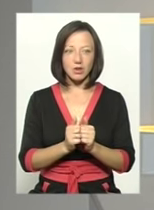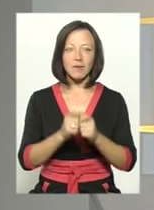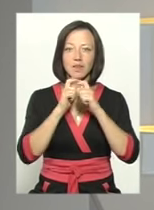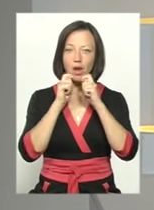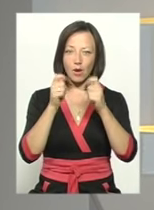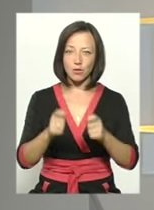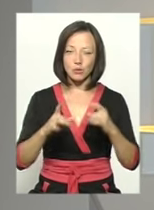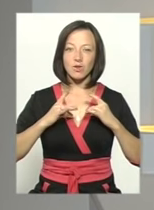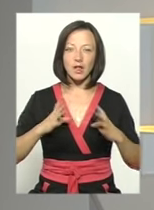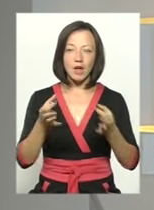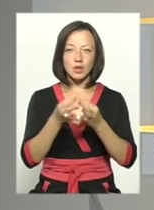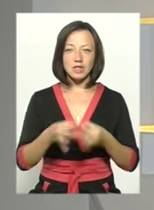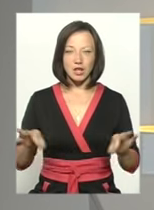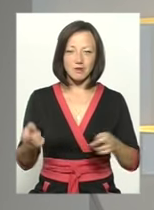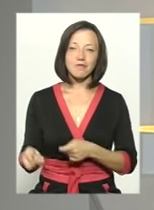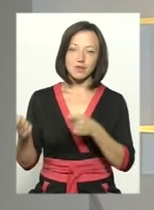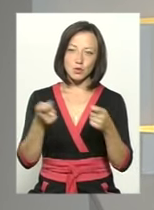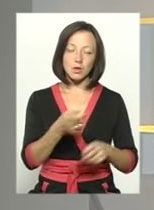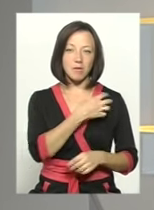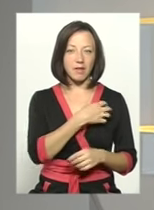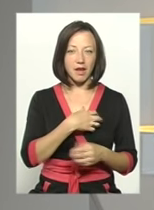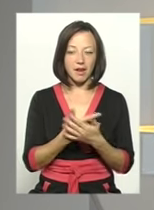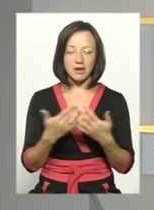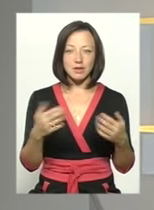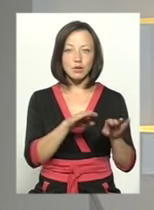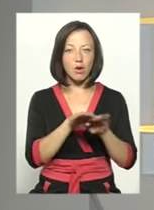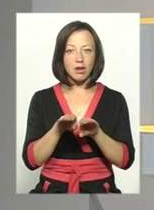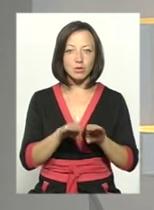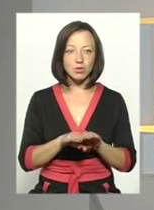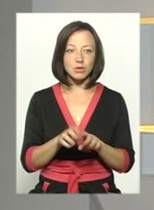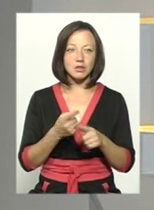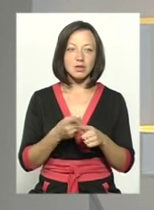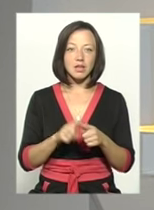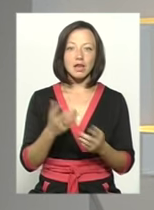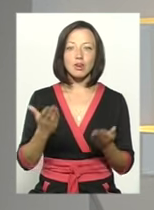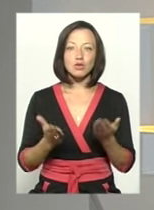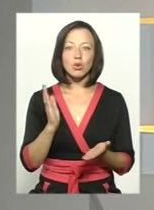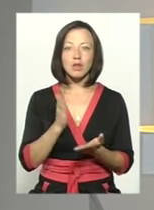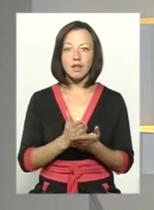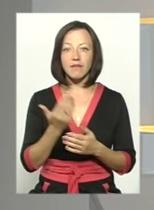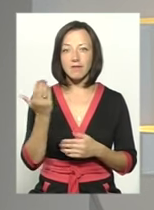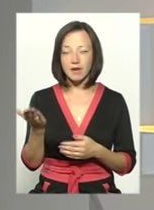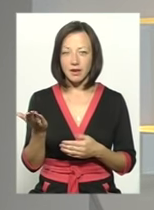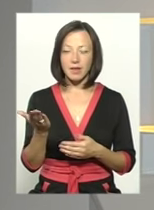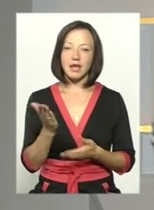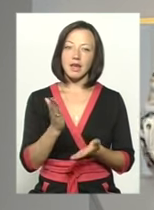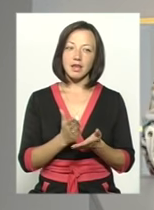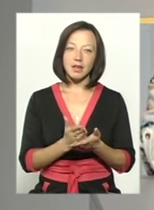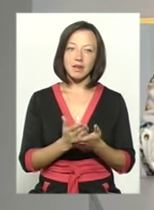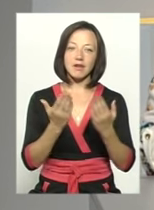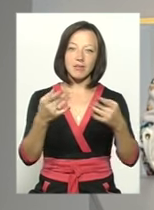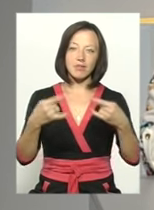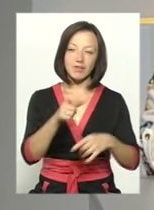дарунок до ювілею незалежності везуть медалі різного гатунку. Якщо є ви, якщо є ви,